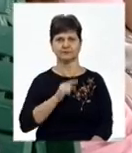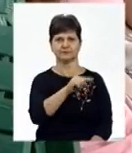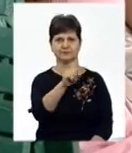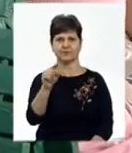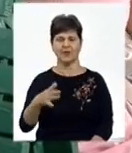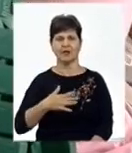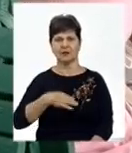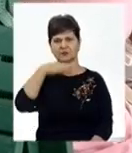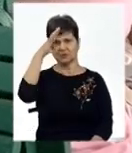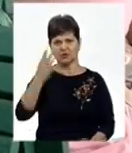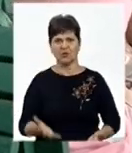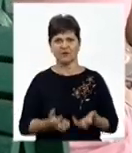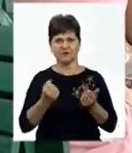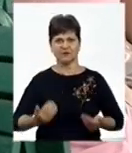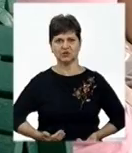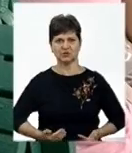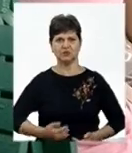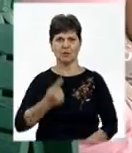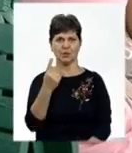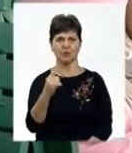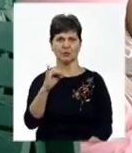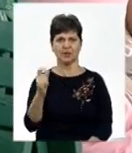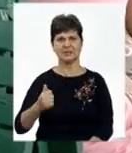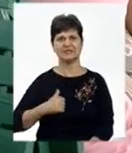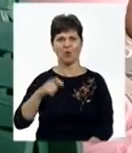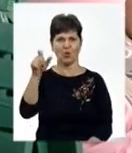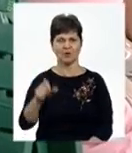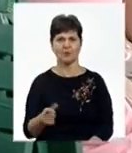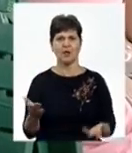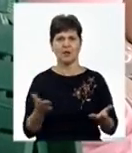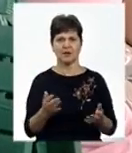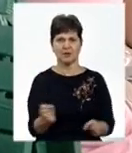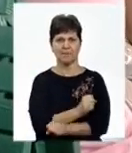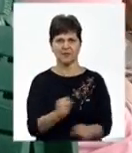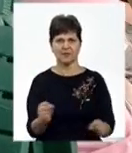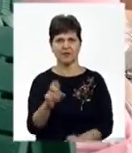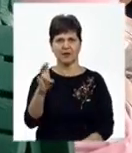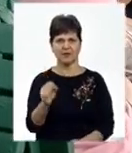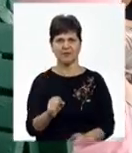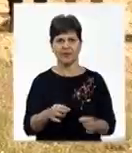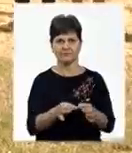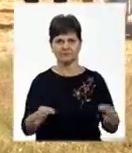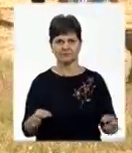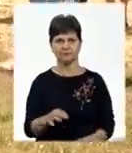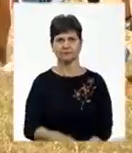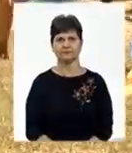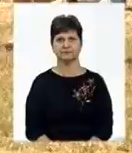тато врятував життя одному з воїнів, який підірвався на ростяшці.